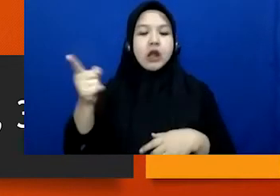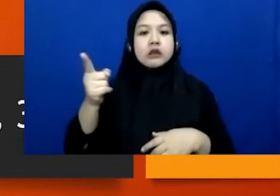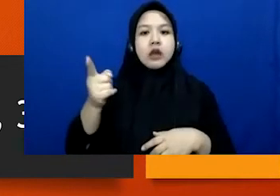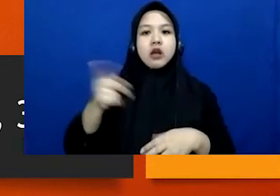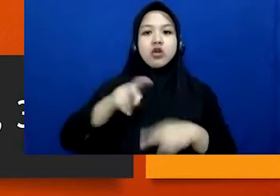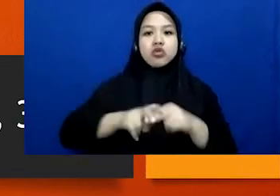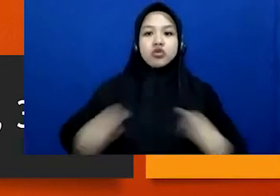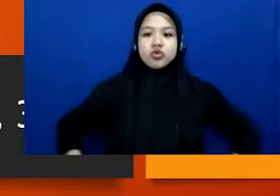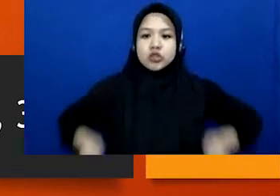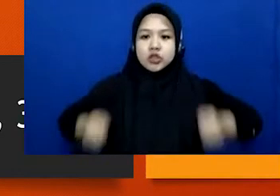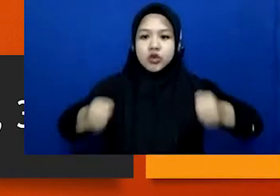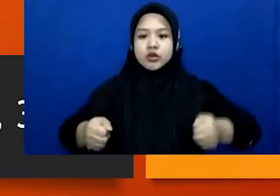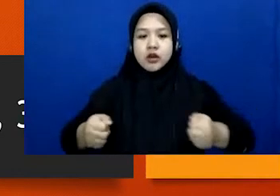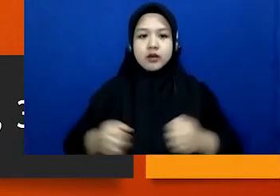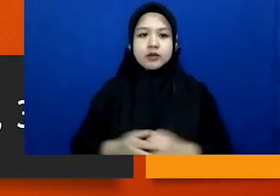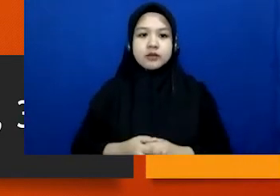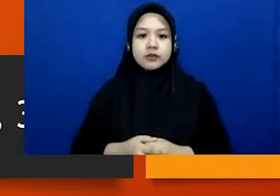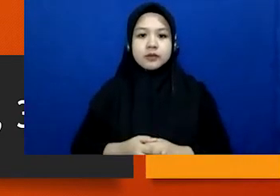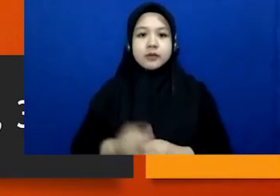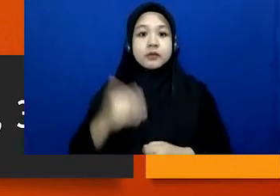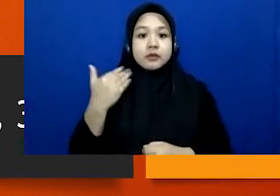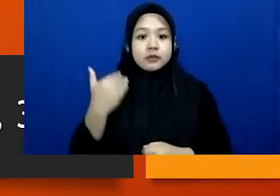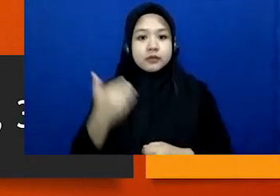Belum, Masih yang tadi.